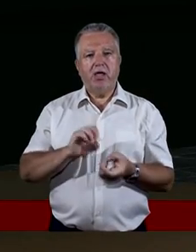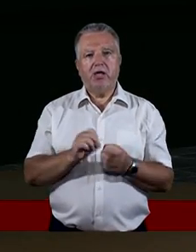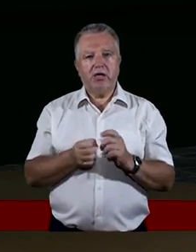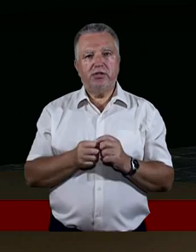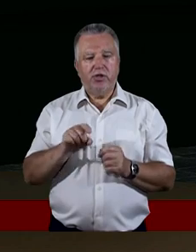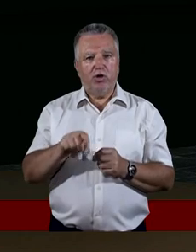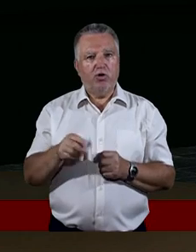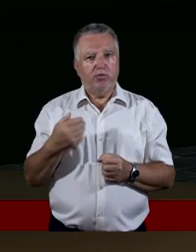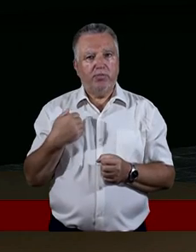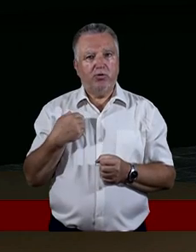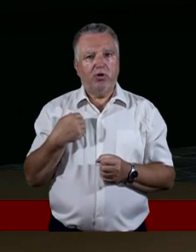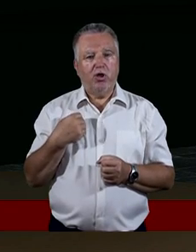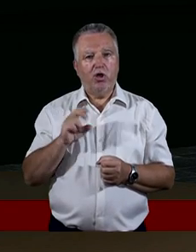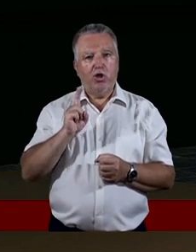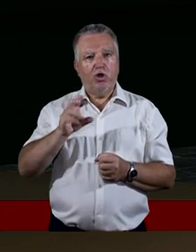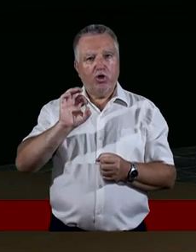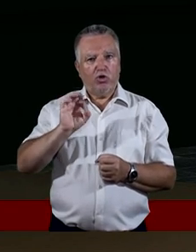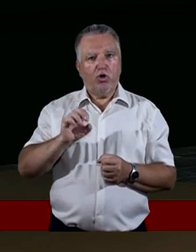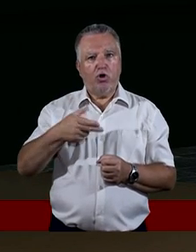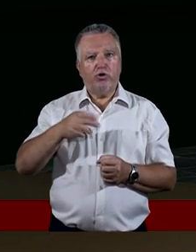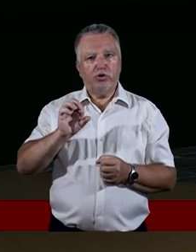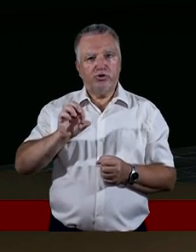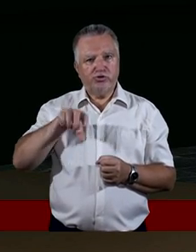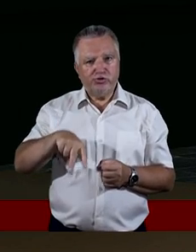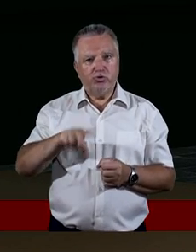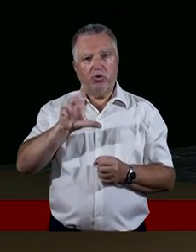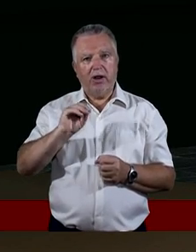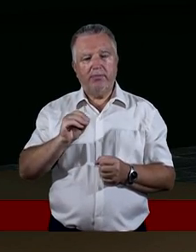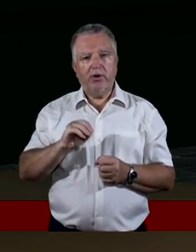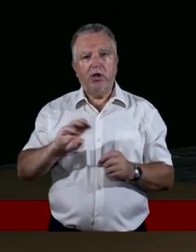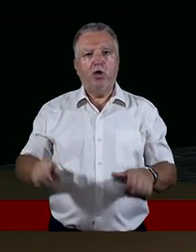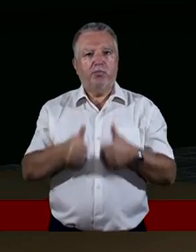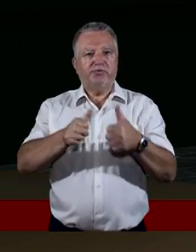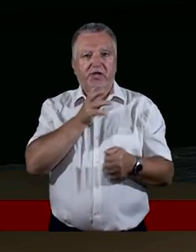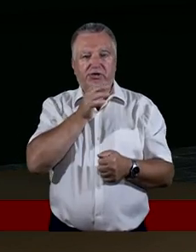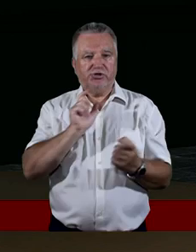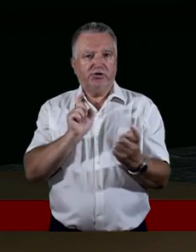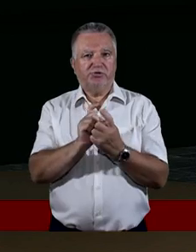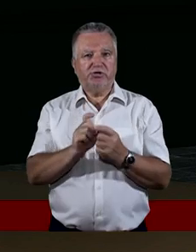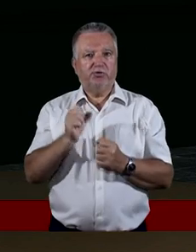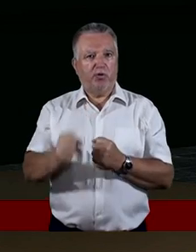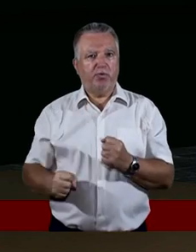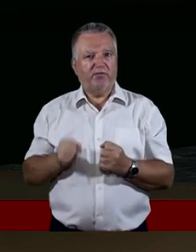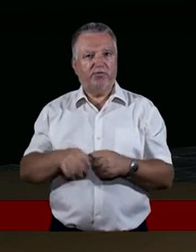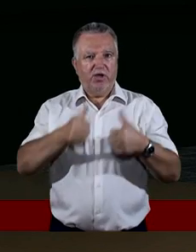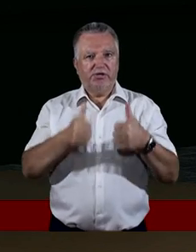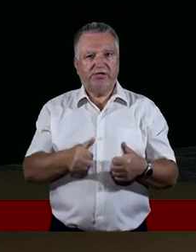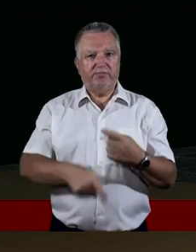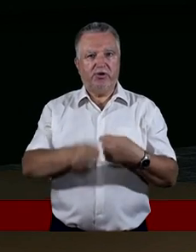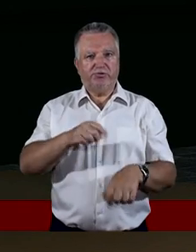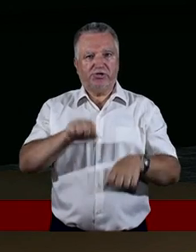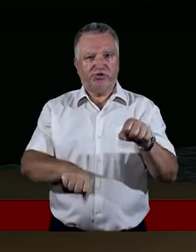gdy Galion był prokonsulem Achai, powstali jednomyślnie Żydzi, przeciwko Pawłowi i stawili go przed sądem,